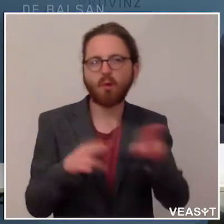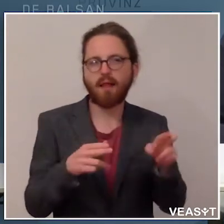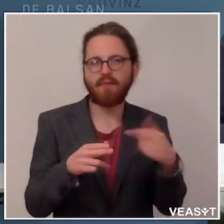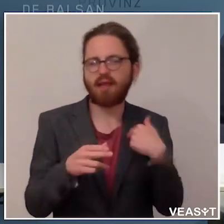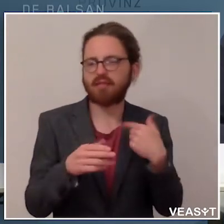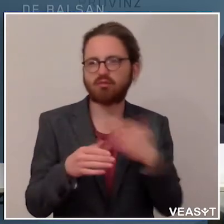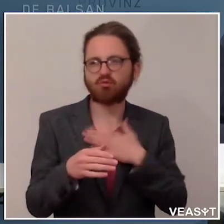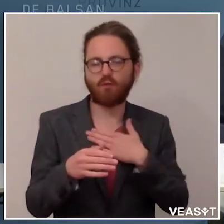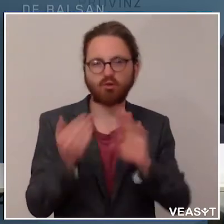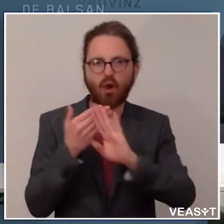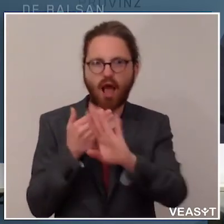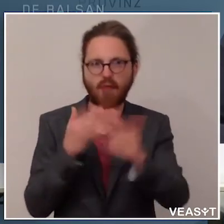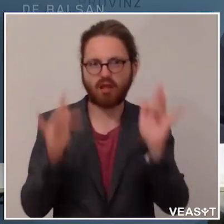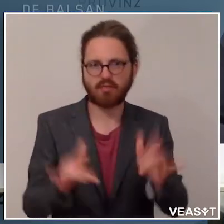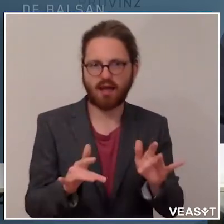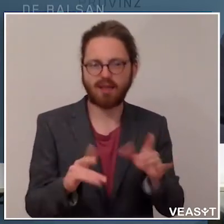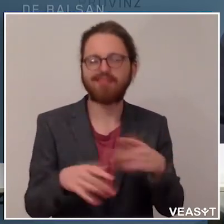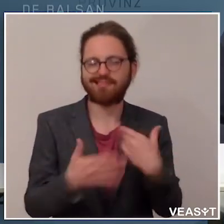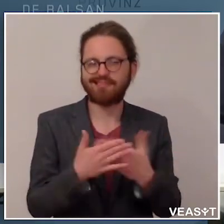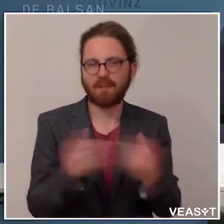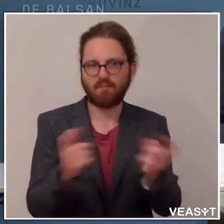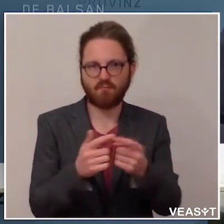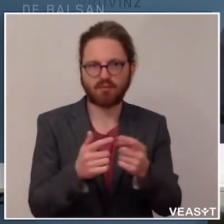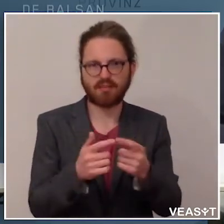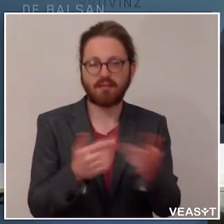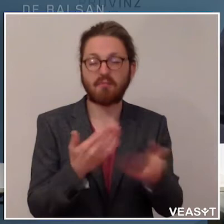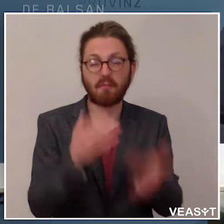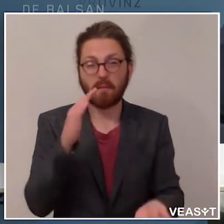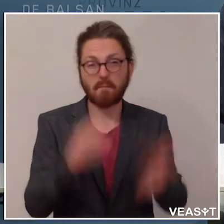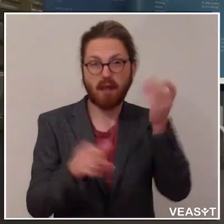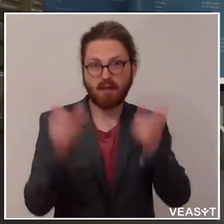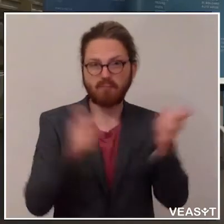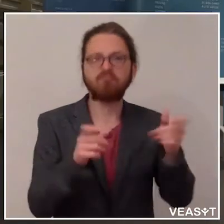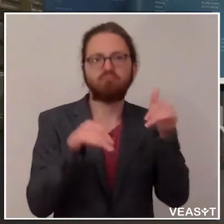sogar aus. Und deshalb funktioniert das. Wenn man näher ist, müsste man eine Schutzmaske tragen.